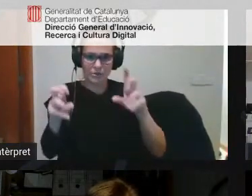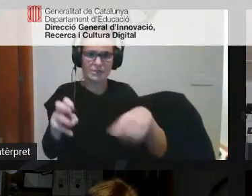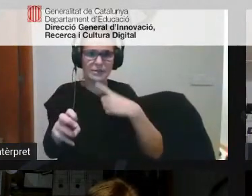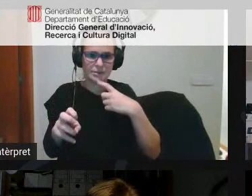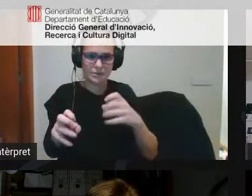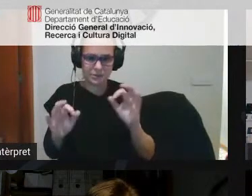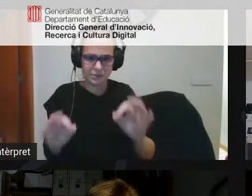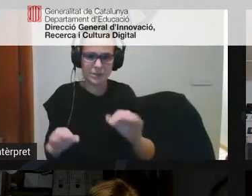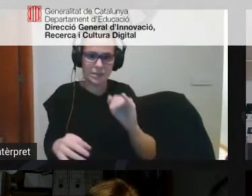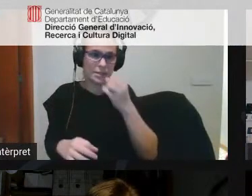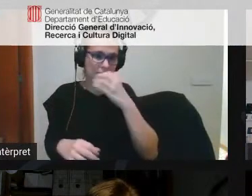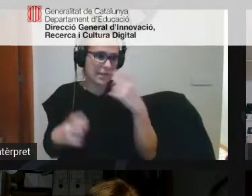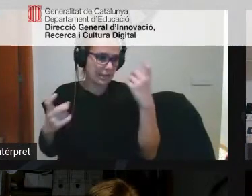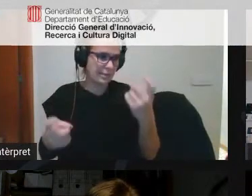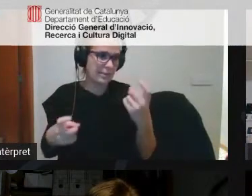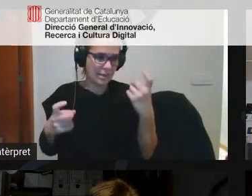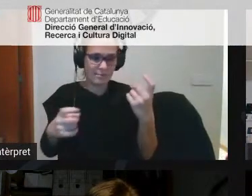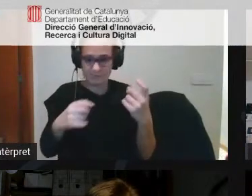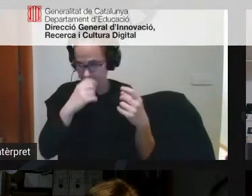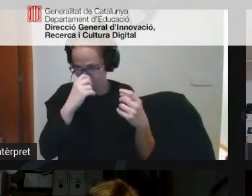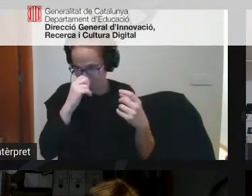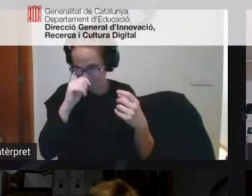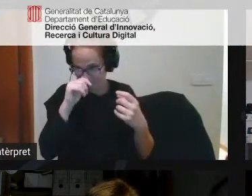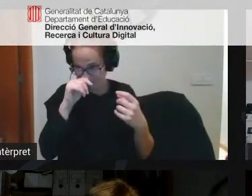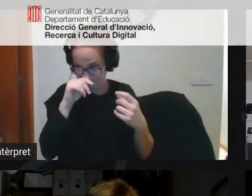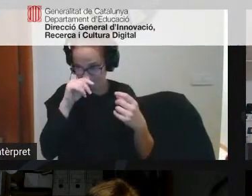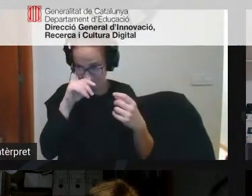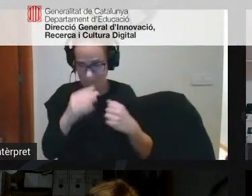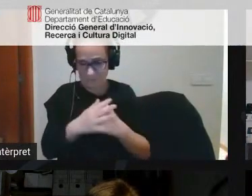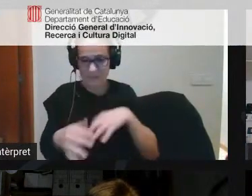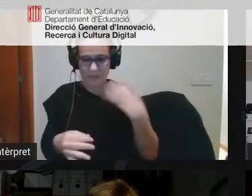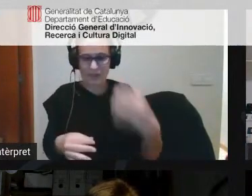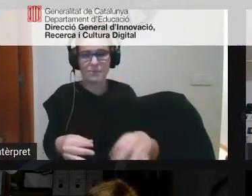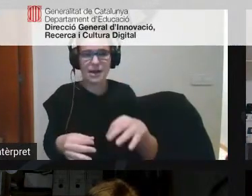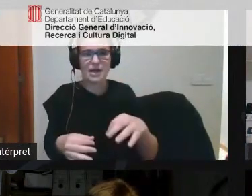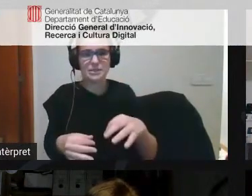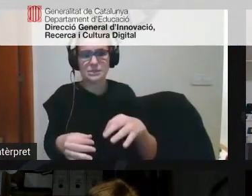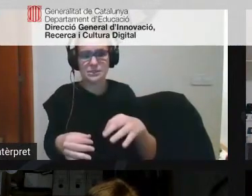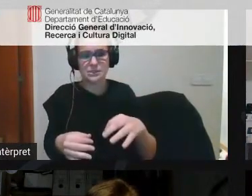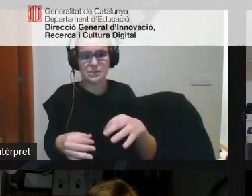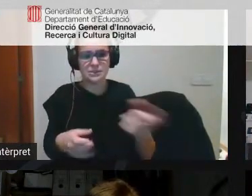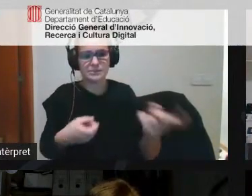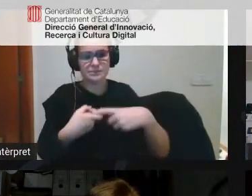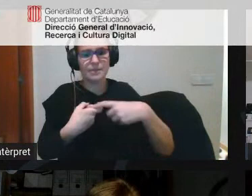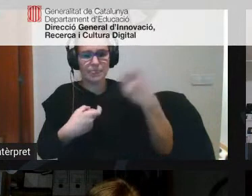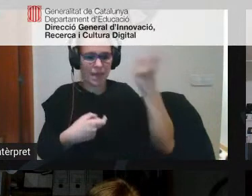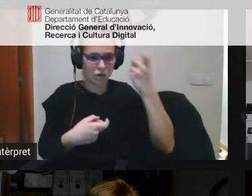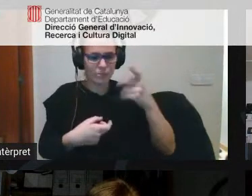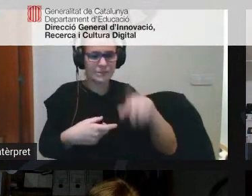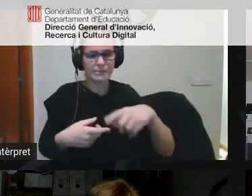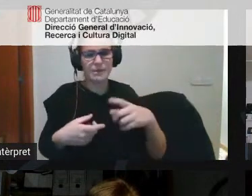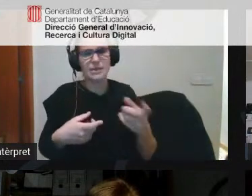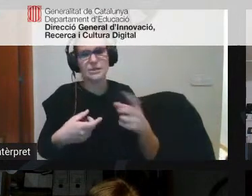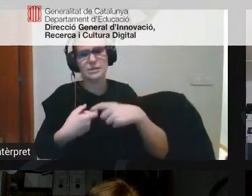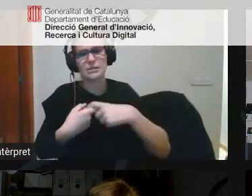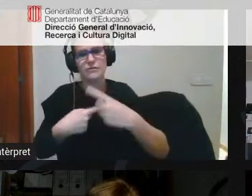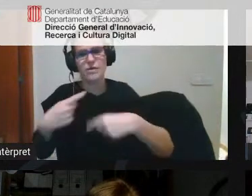i bueno intentem tant com podem tenir en compte tant a l'alumnat com a les famílies